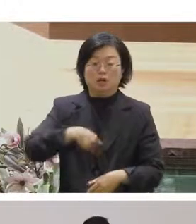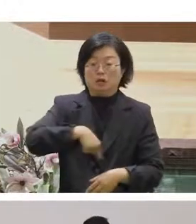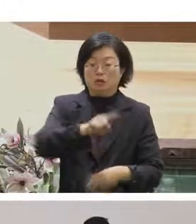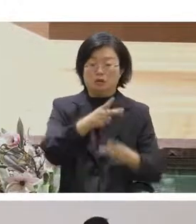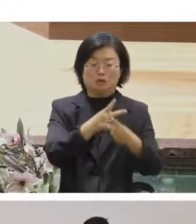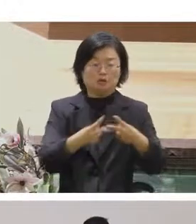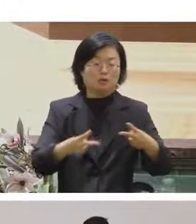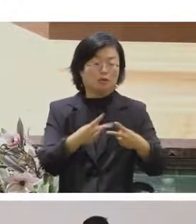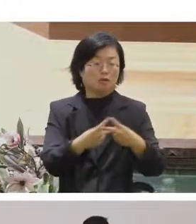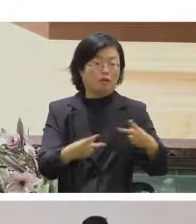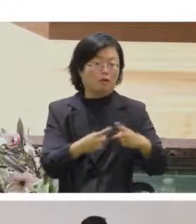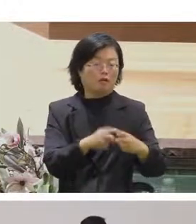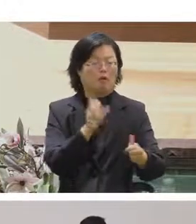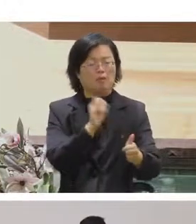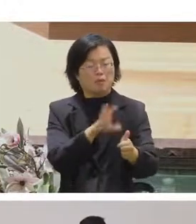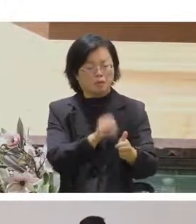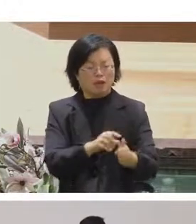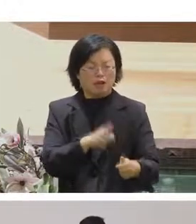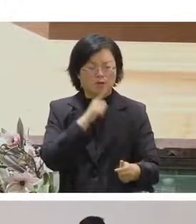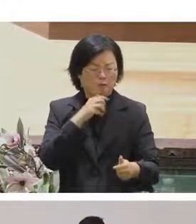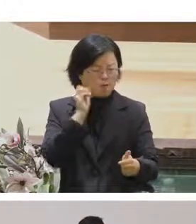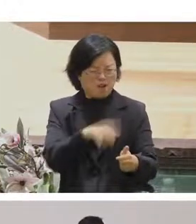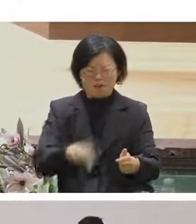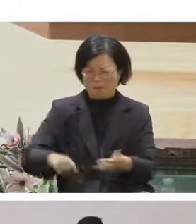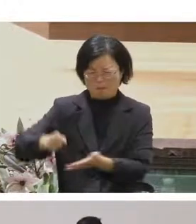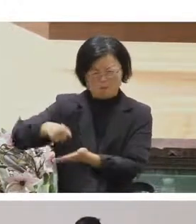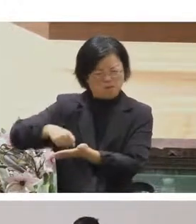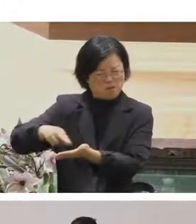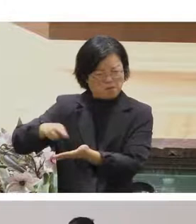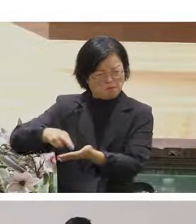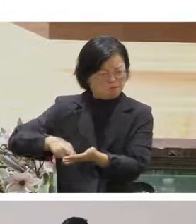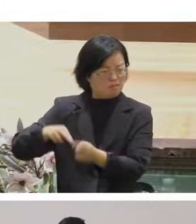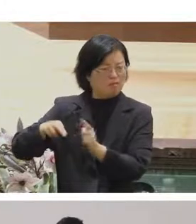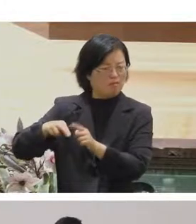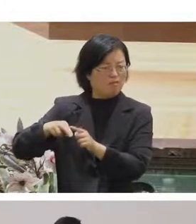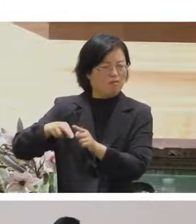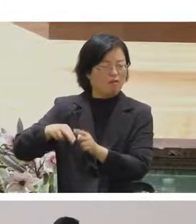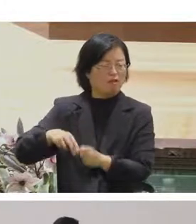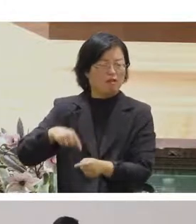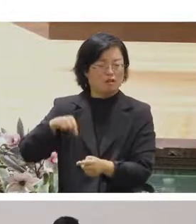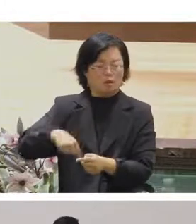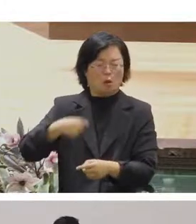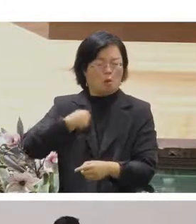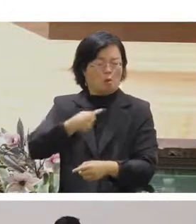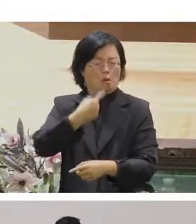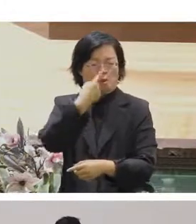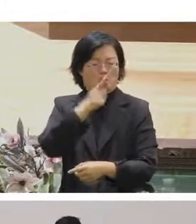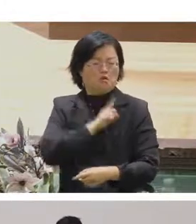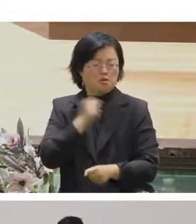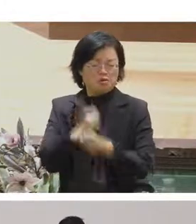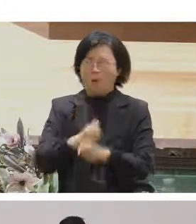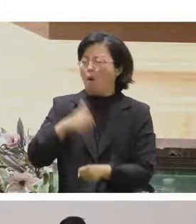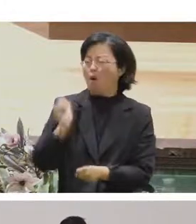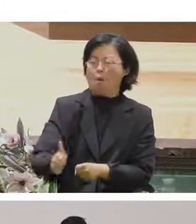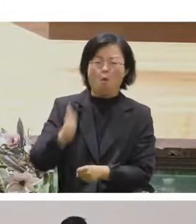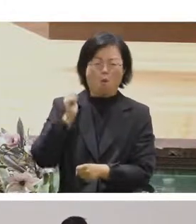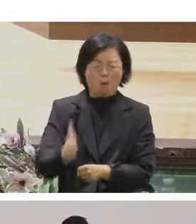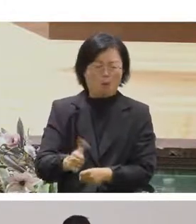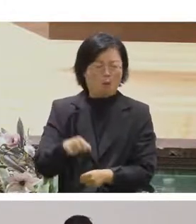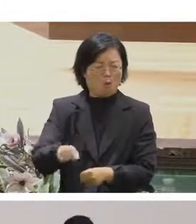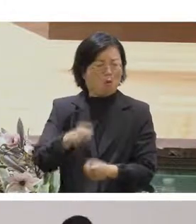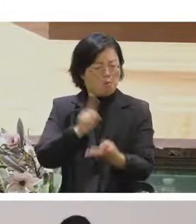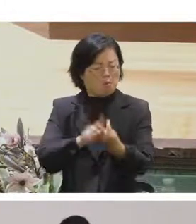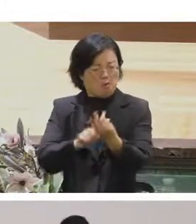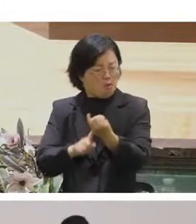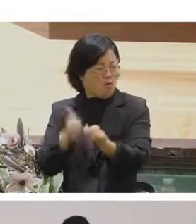一起接觸的時候你就一直在強調說你自己做的東西有多棒多好的功能